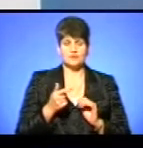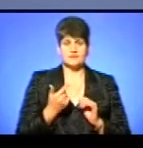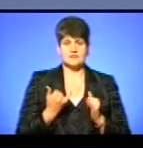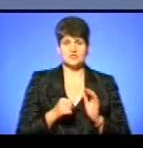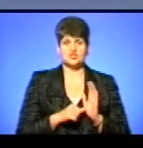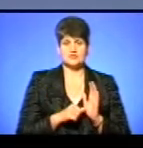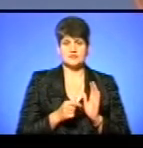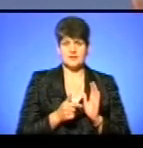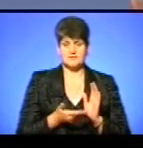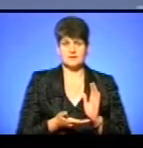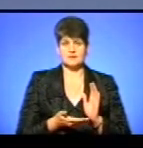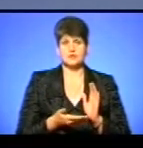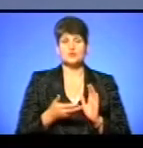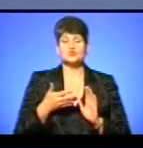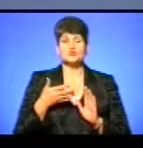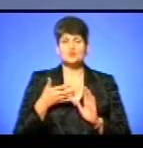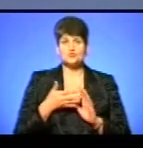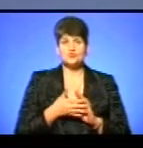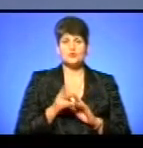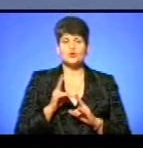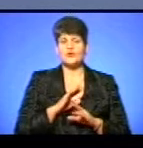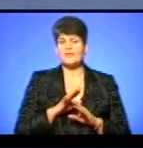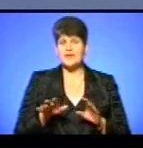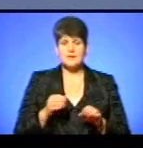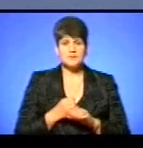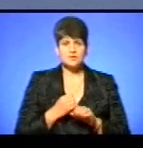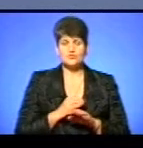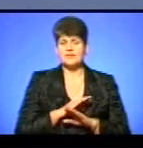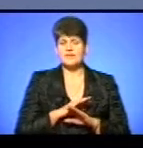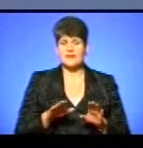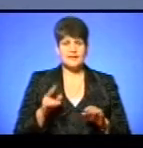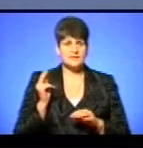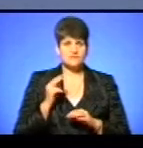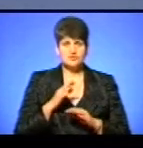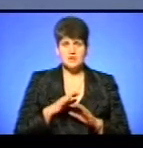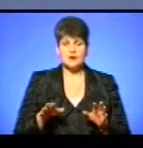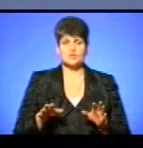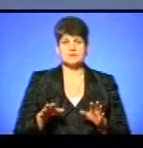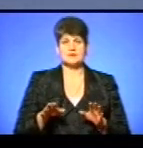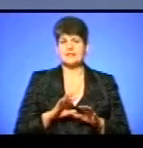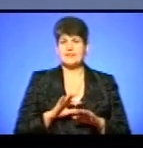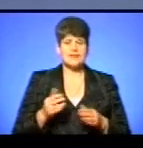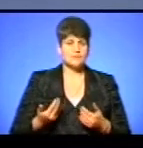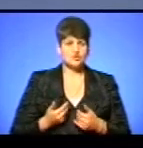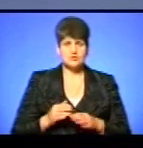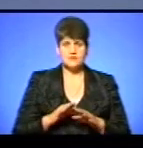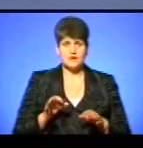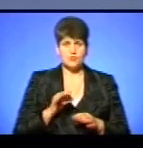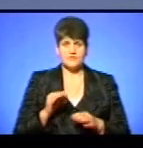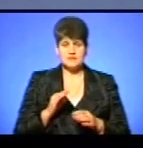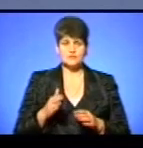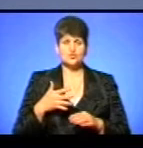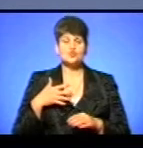гривень. Зрозуміло, ці, які в нас ні не працюють, ні не навчаються, ні не проживають офіційно,